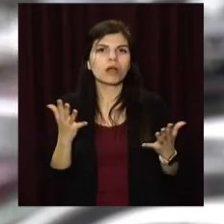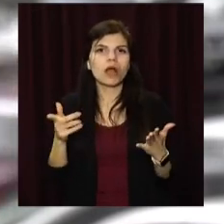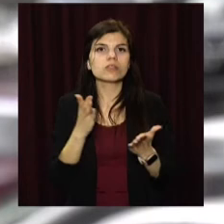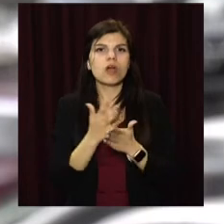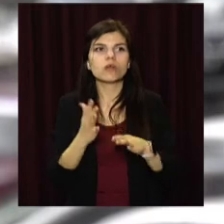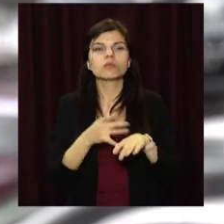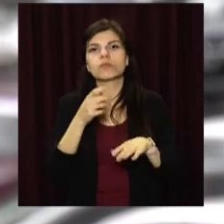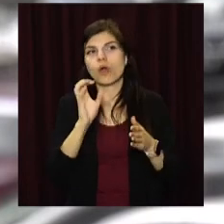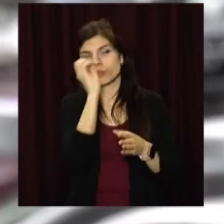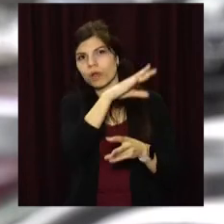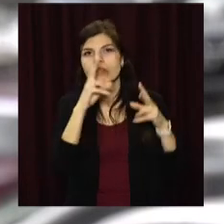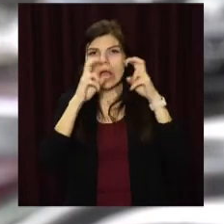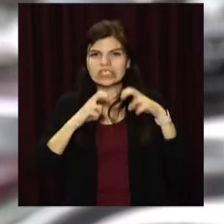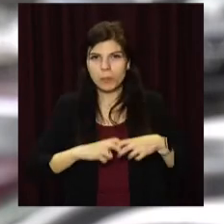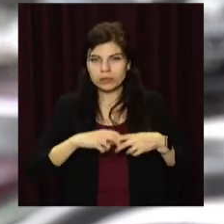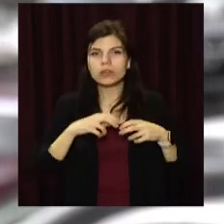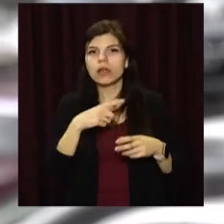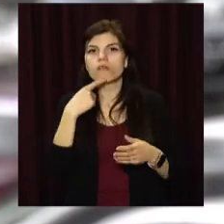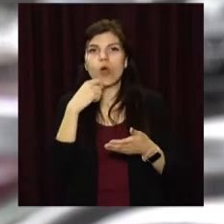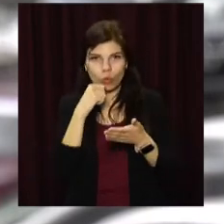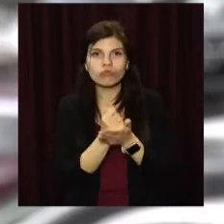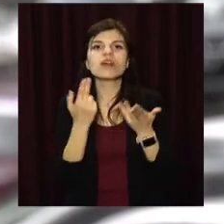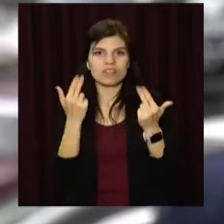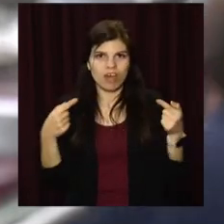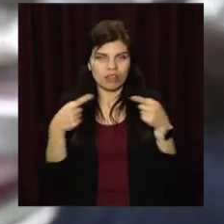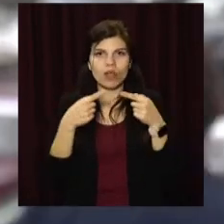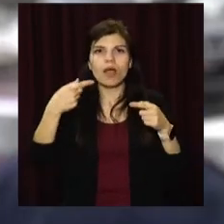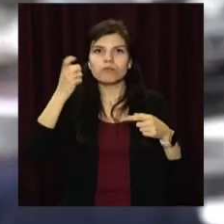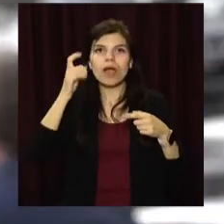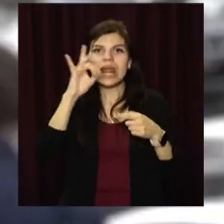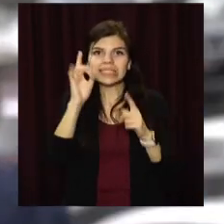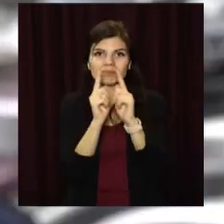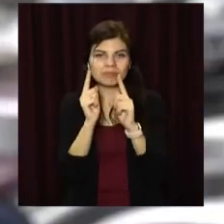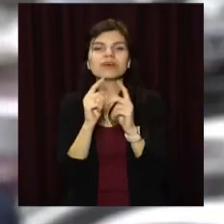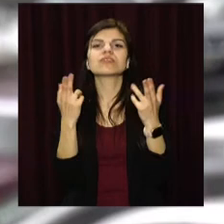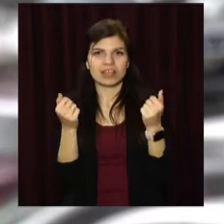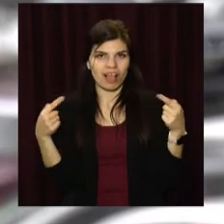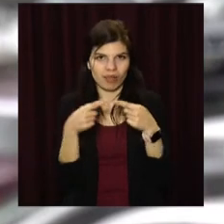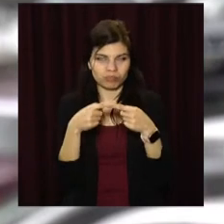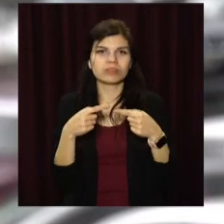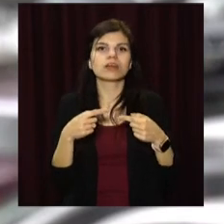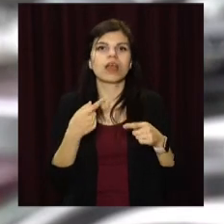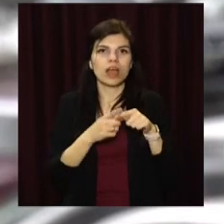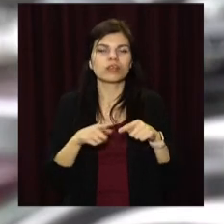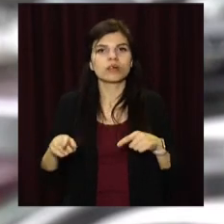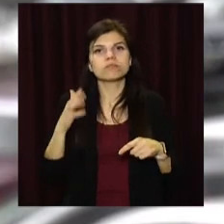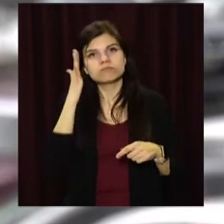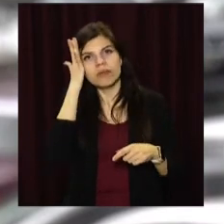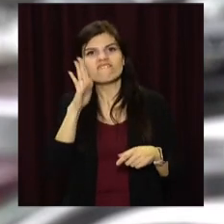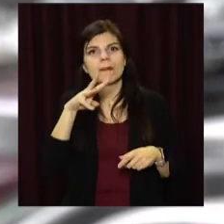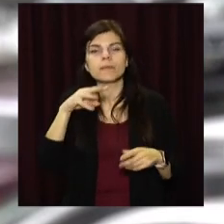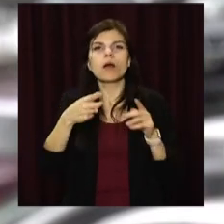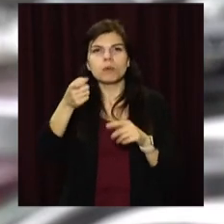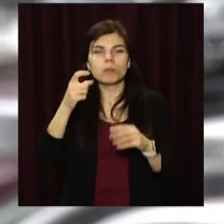направлено на експертизу. Встановлено, що саме з нього було вчинене вмисне вбивство. Близько 10